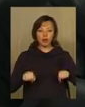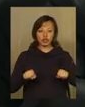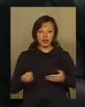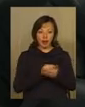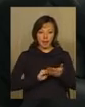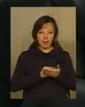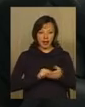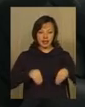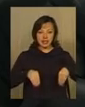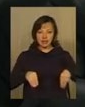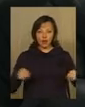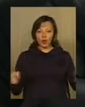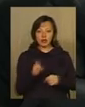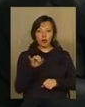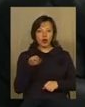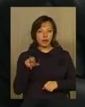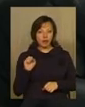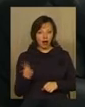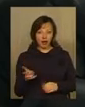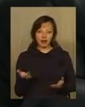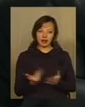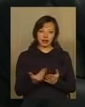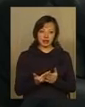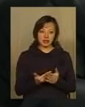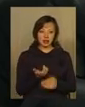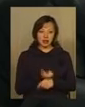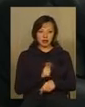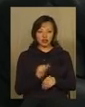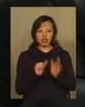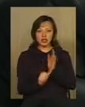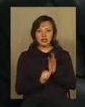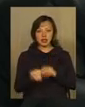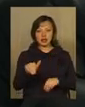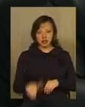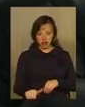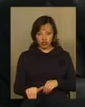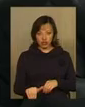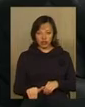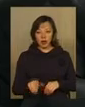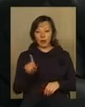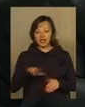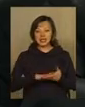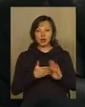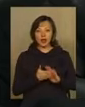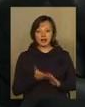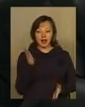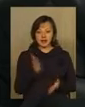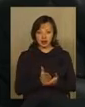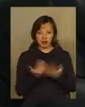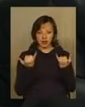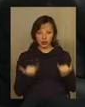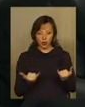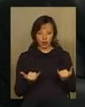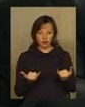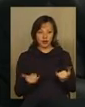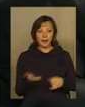пересів озимого ріпаку і десь більше як 60 тисяч. По тій ситуації, яка складається на